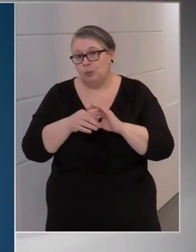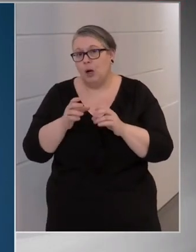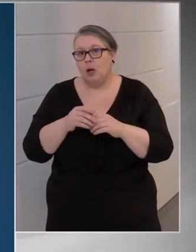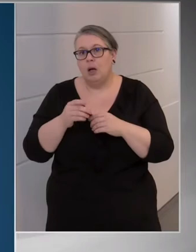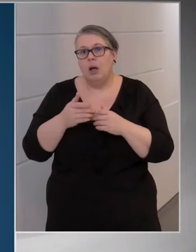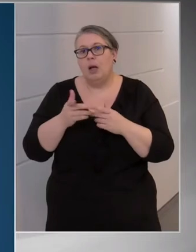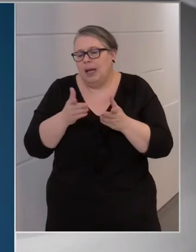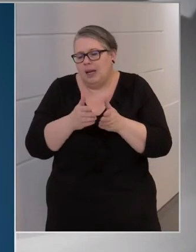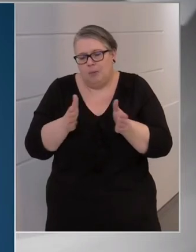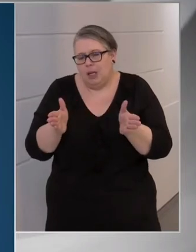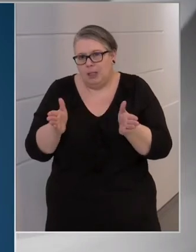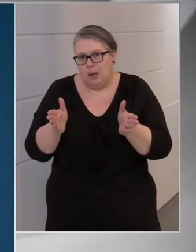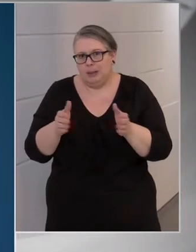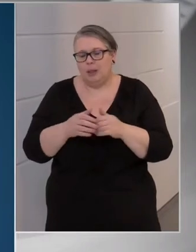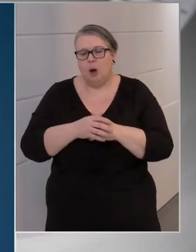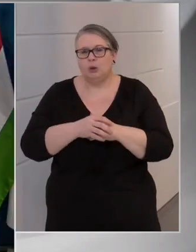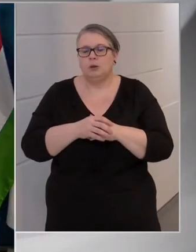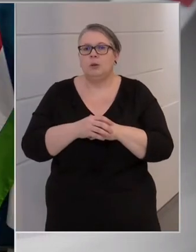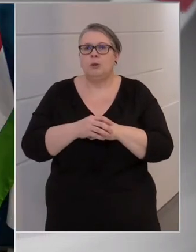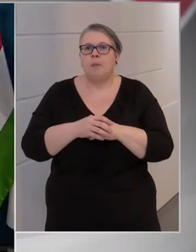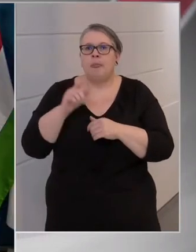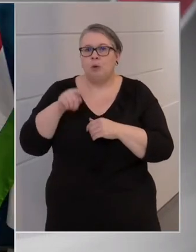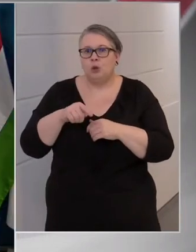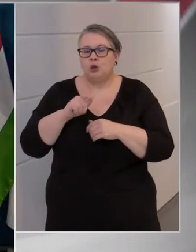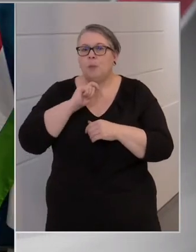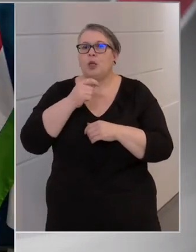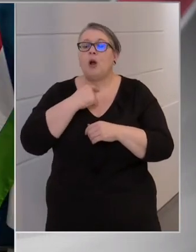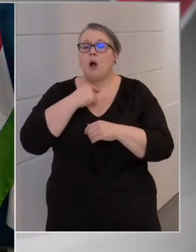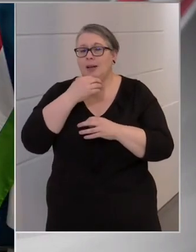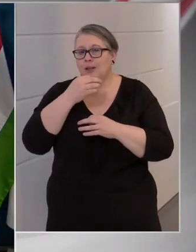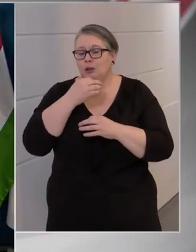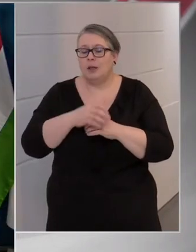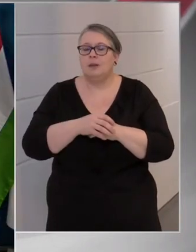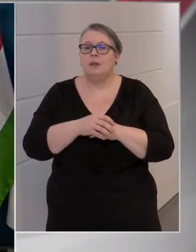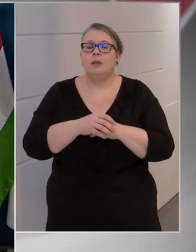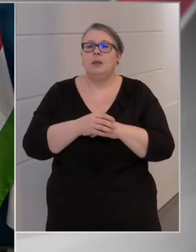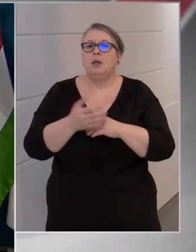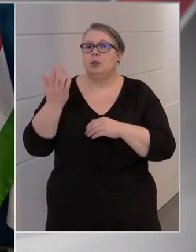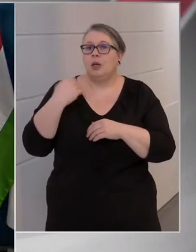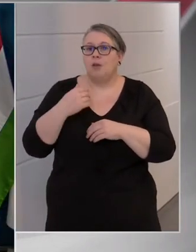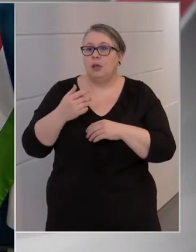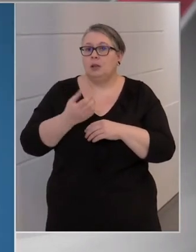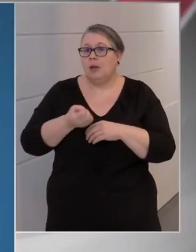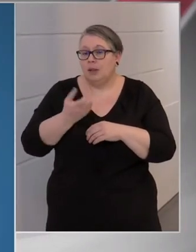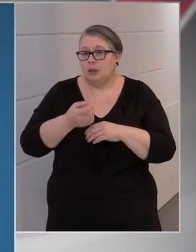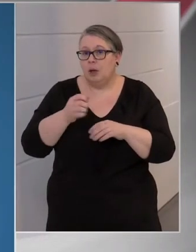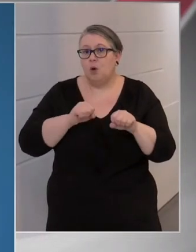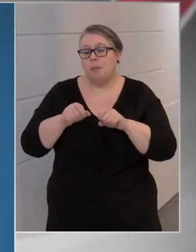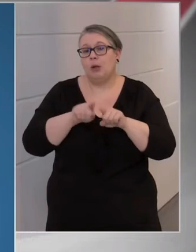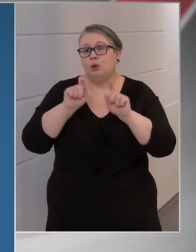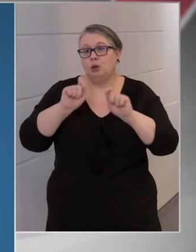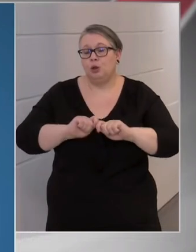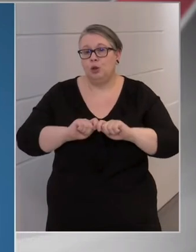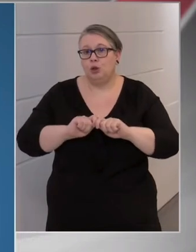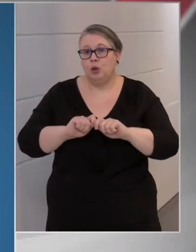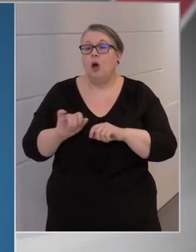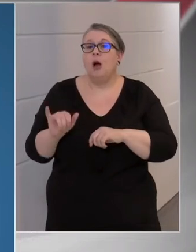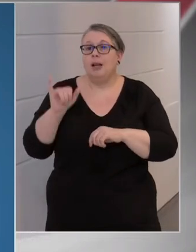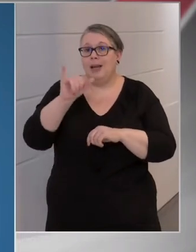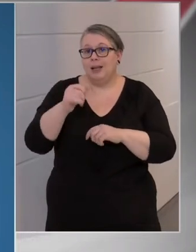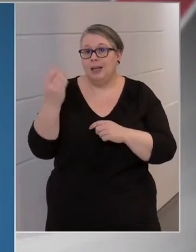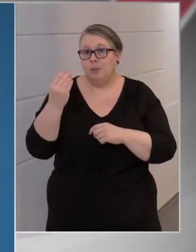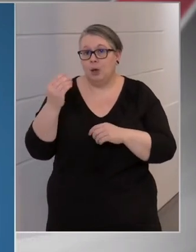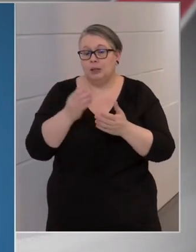nyitnám szélesebbre ezt a kaput. Végül a Magyarhan kérdése következik. Tavaly tavasszal a kormány arról döntött, hogy a légiipari